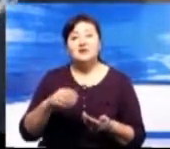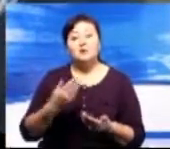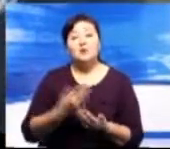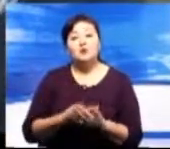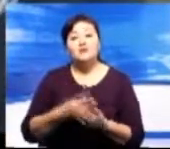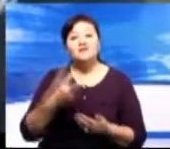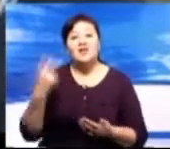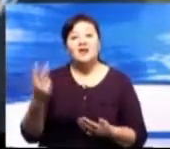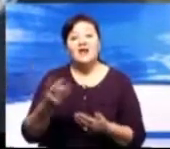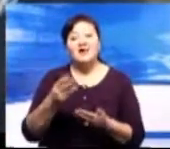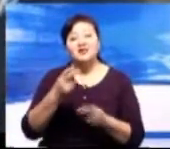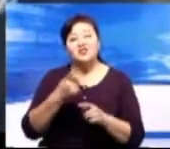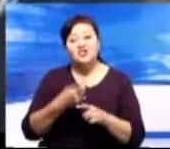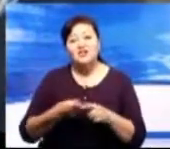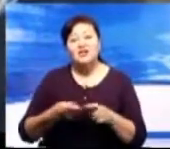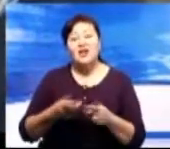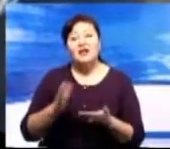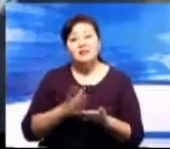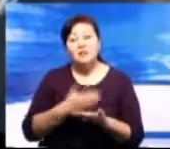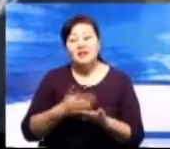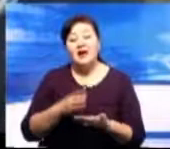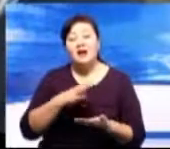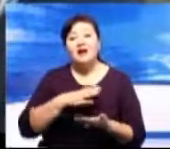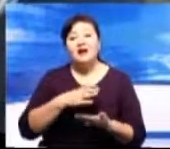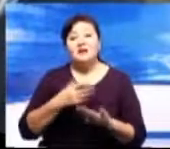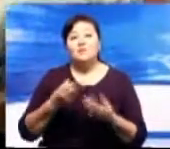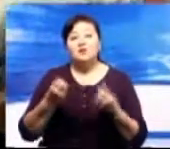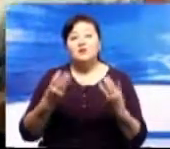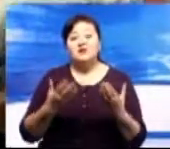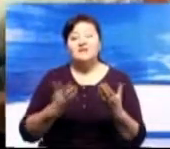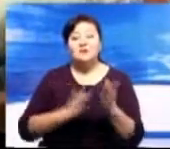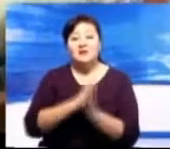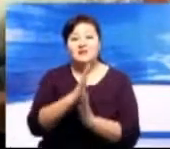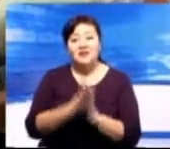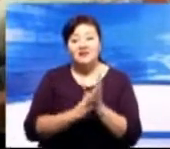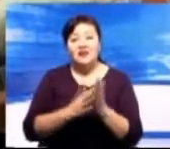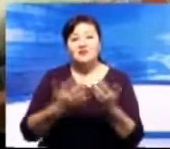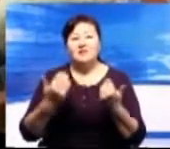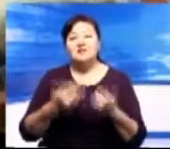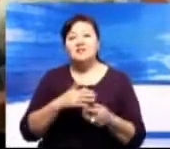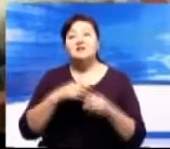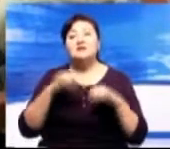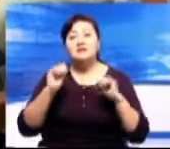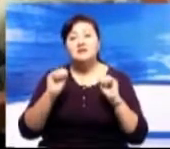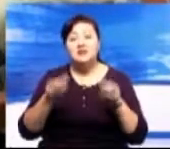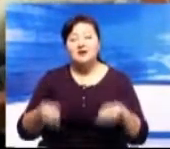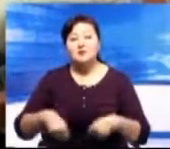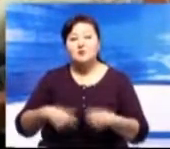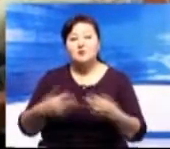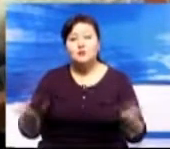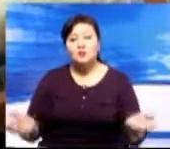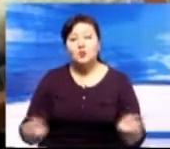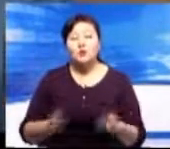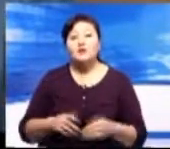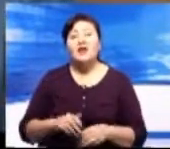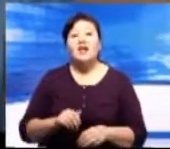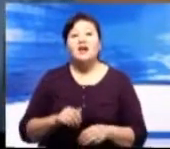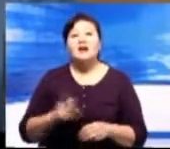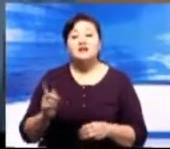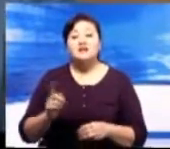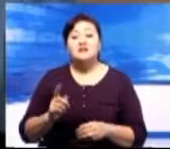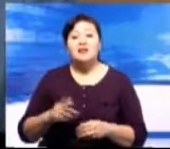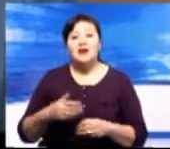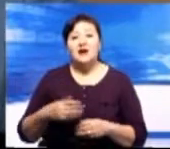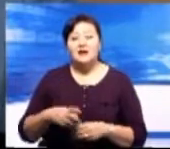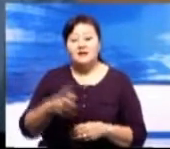студентов, переход казахского алфавита на латинскую графику откроет большие возможности перед страной и даст определенные преимущества. Депутаты